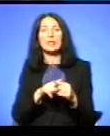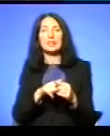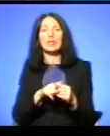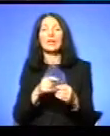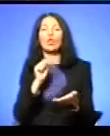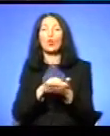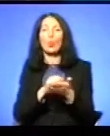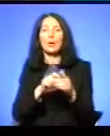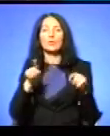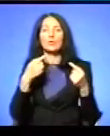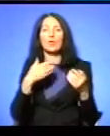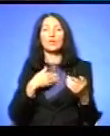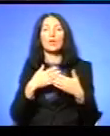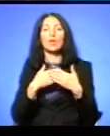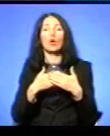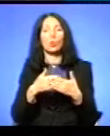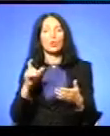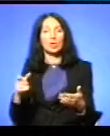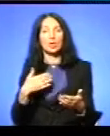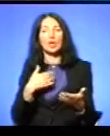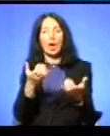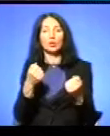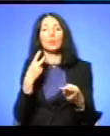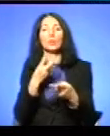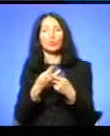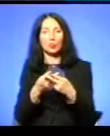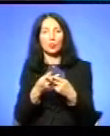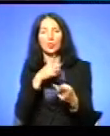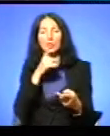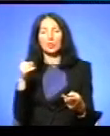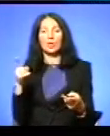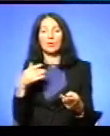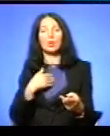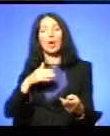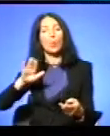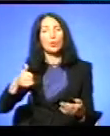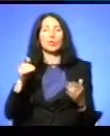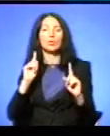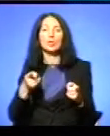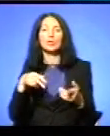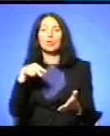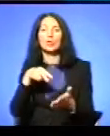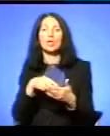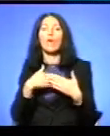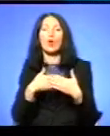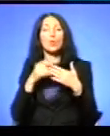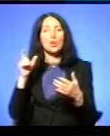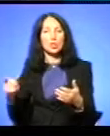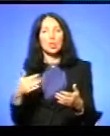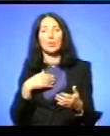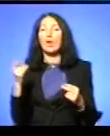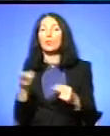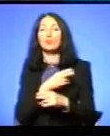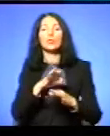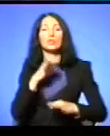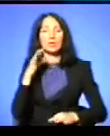мене громадянина Бо я отримав той термін Я потім став громадянином, справді Я позбився того страху фізичного Знаєте, бо